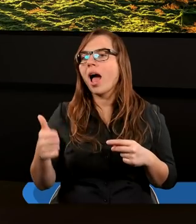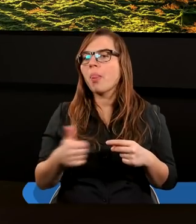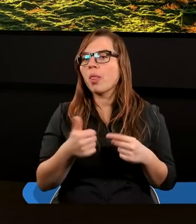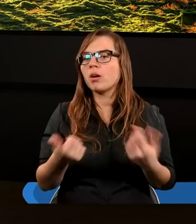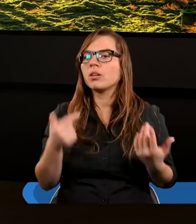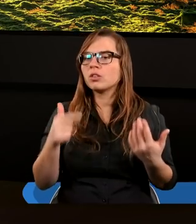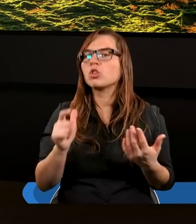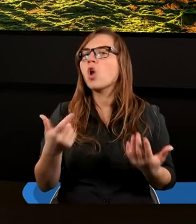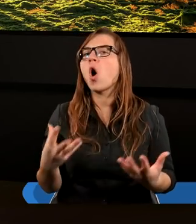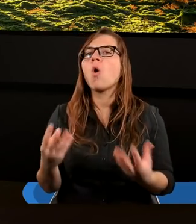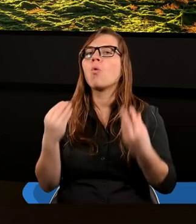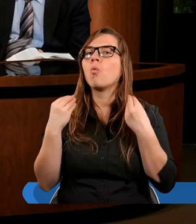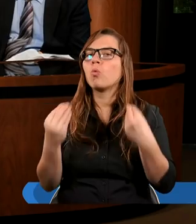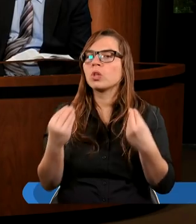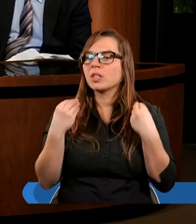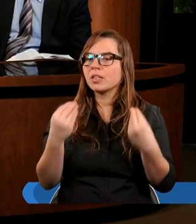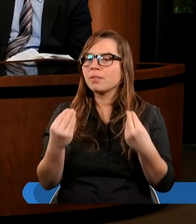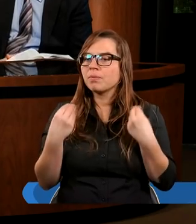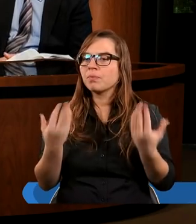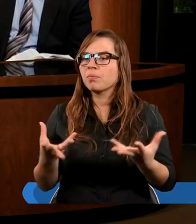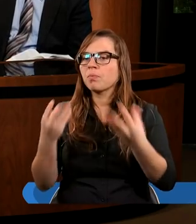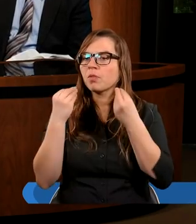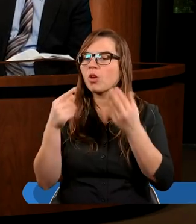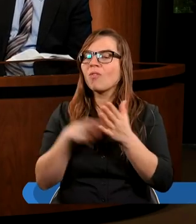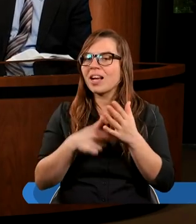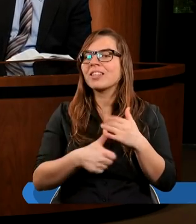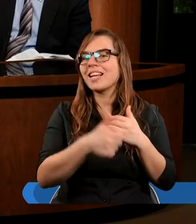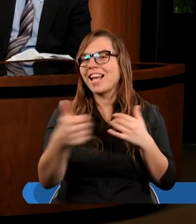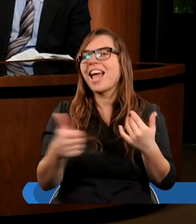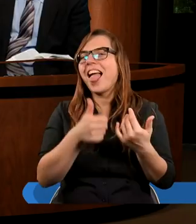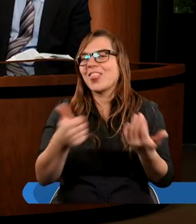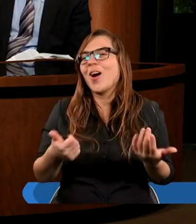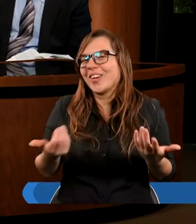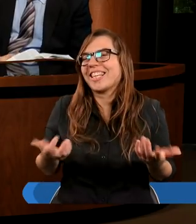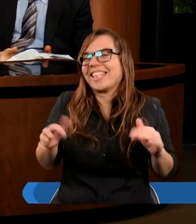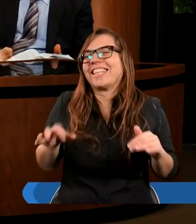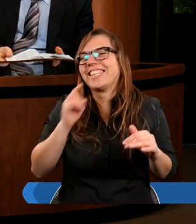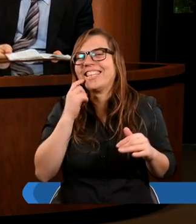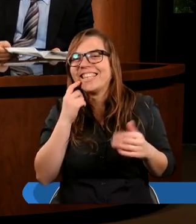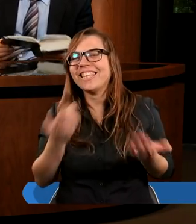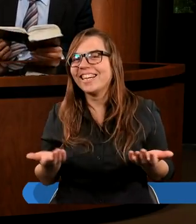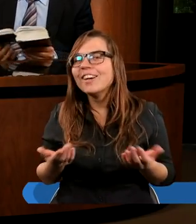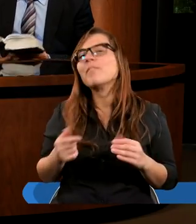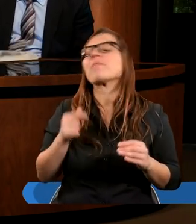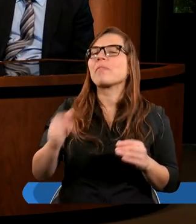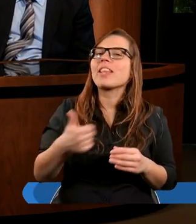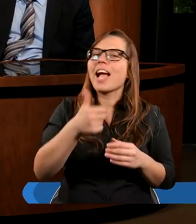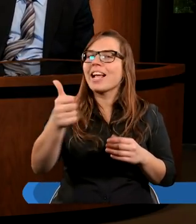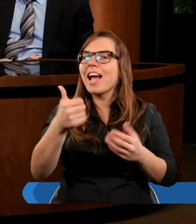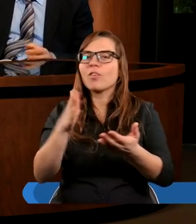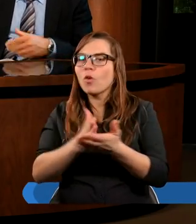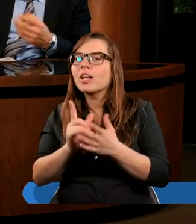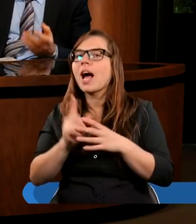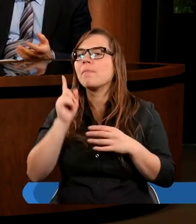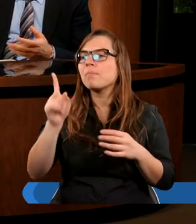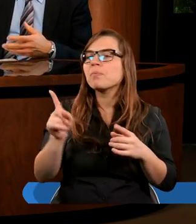Czego nas uczy? Uczy przede wszystkim jedności. I nie tylko jedności w zasadzie